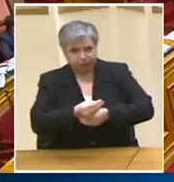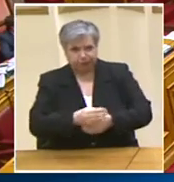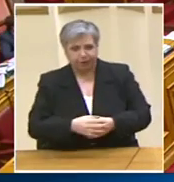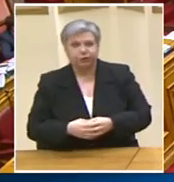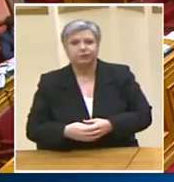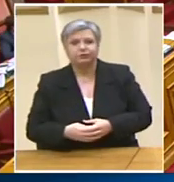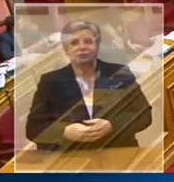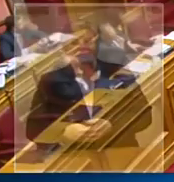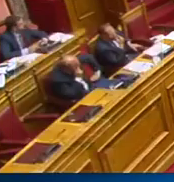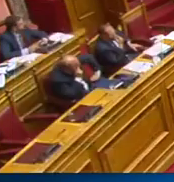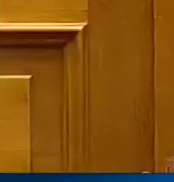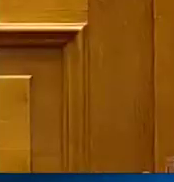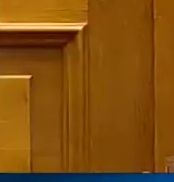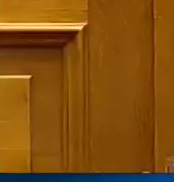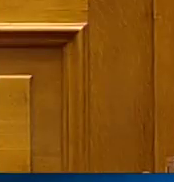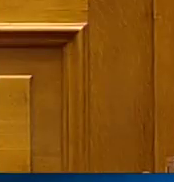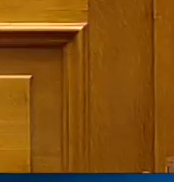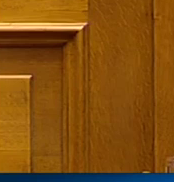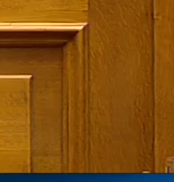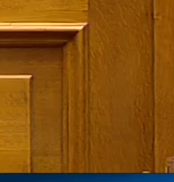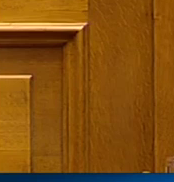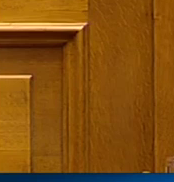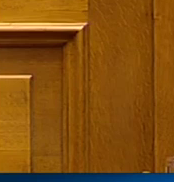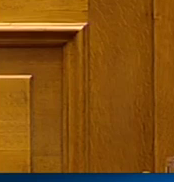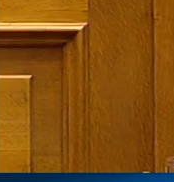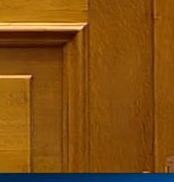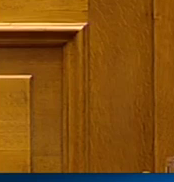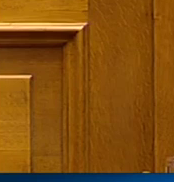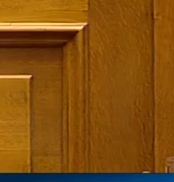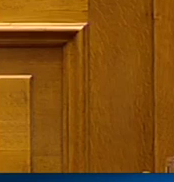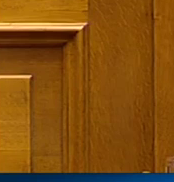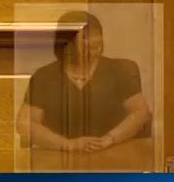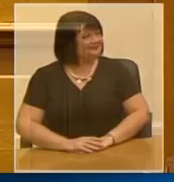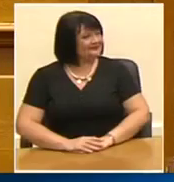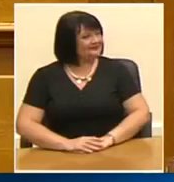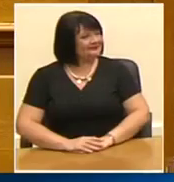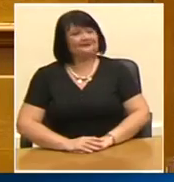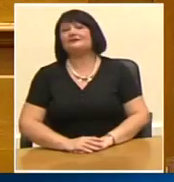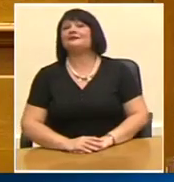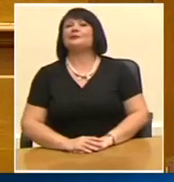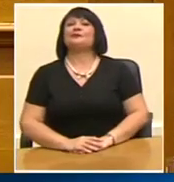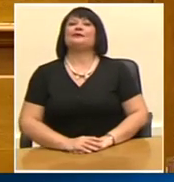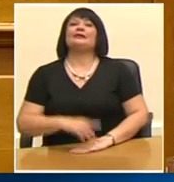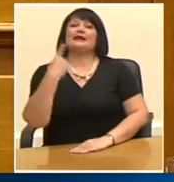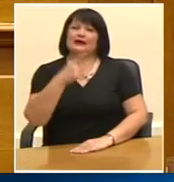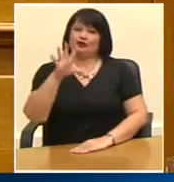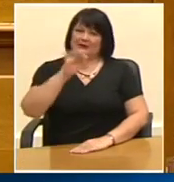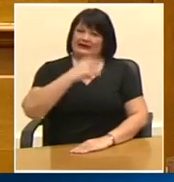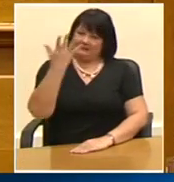επίσης ότι εσείς δίθεν μέσα σε 10 μέρες διασφαλίσατε πρόσβαση σε 155.000 παιδιά στους παιδικούς σταθμούς